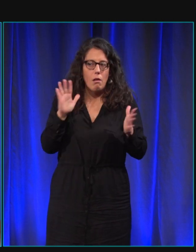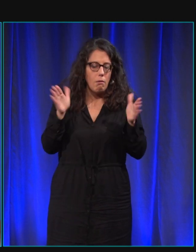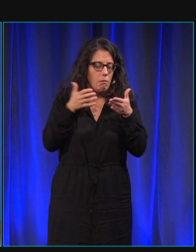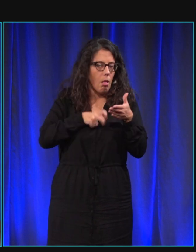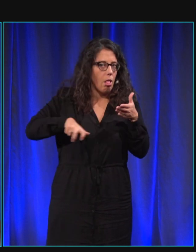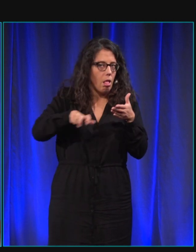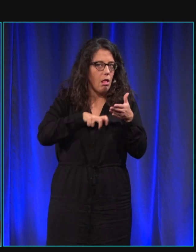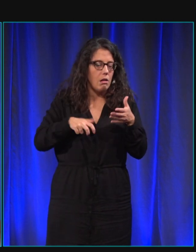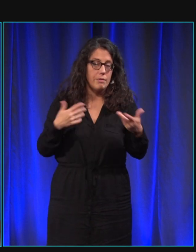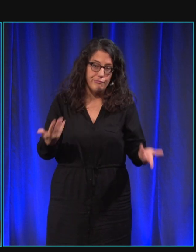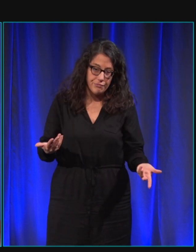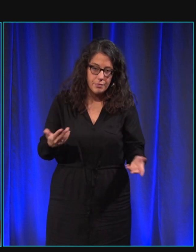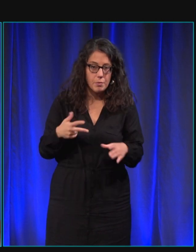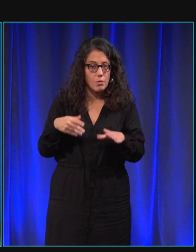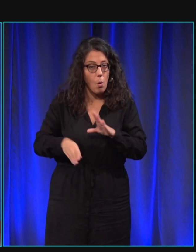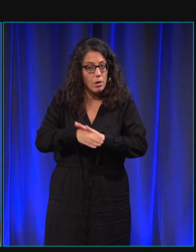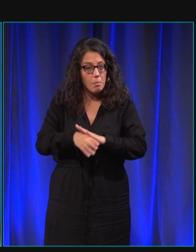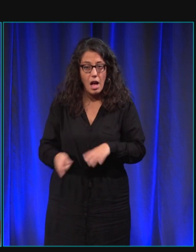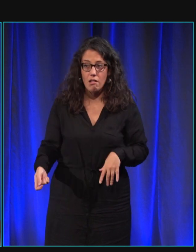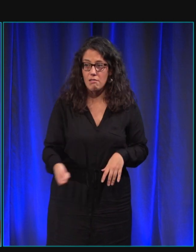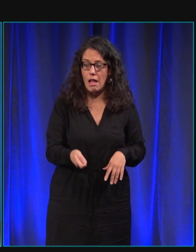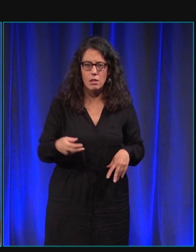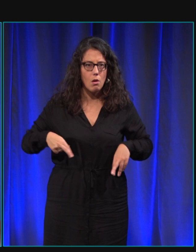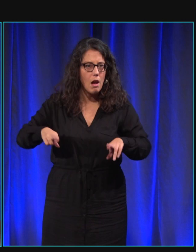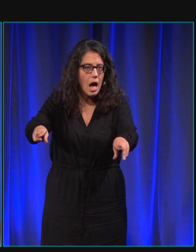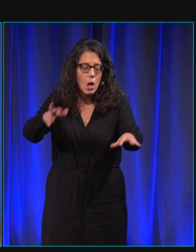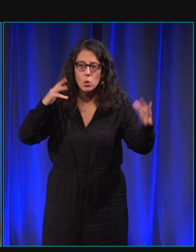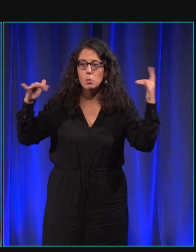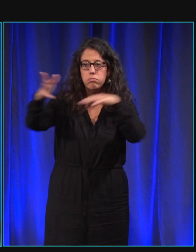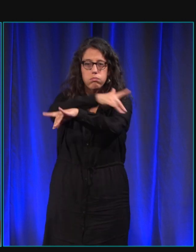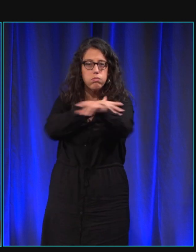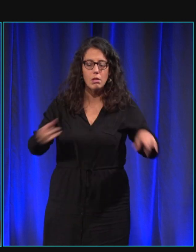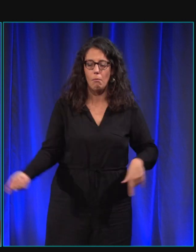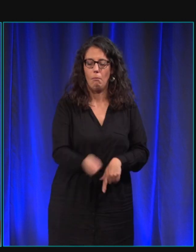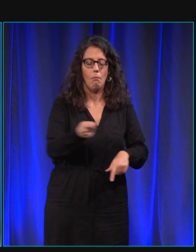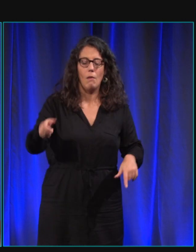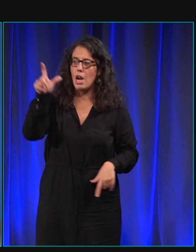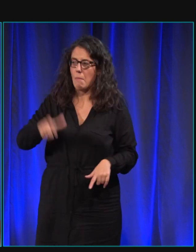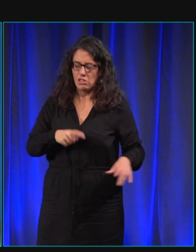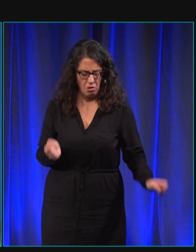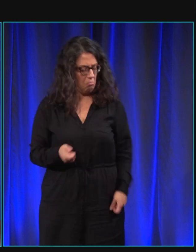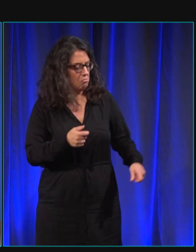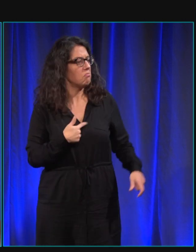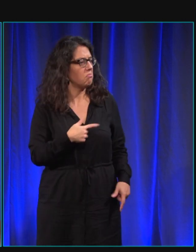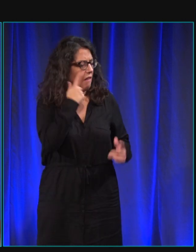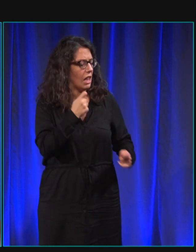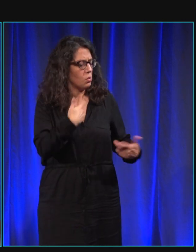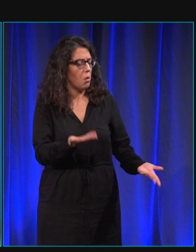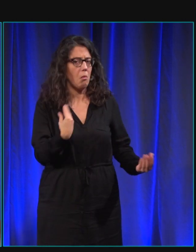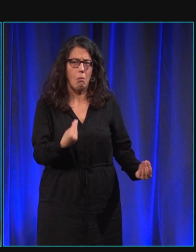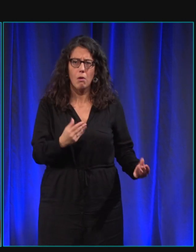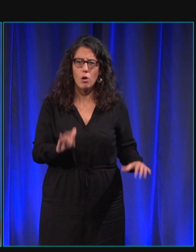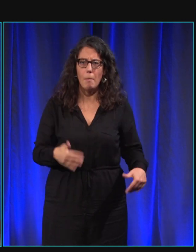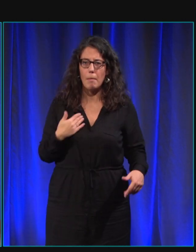à la canne dans la rue dans la foule donner un coup de canne tout de suite les gens se retournent offusqués d'ailleurs de dire vous ne pouvez pas faire attention en général